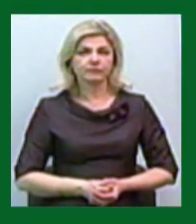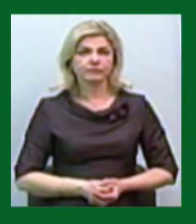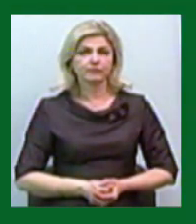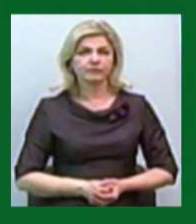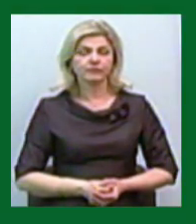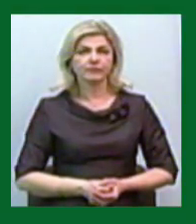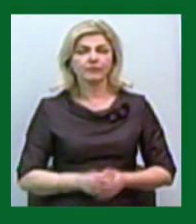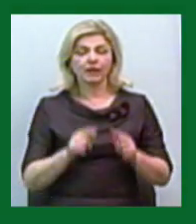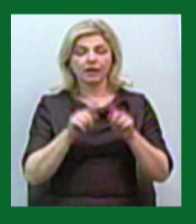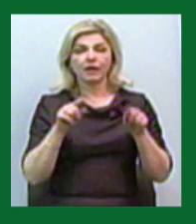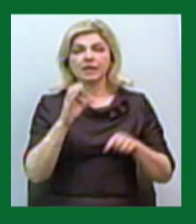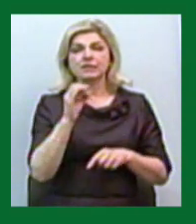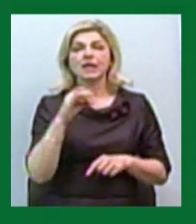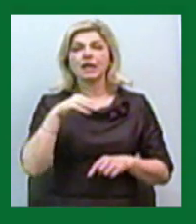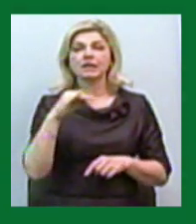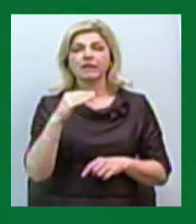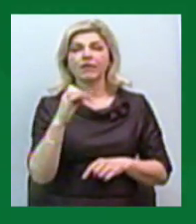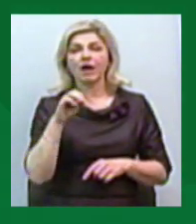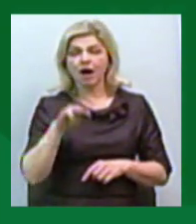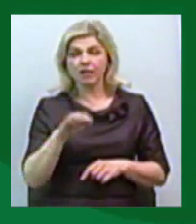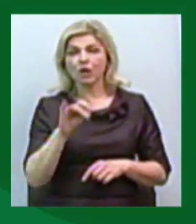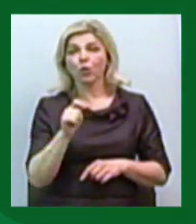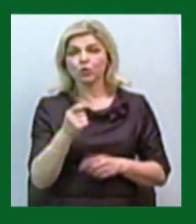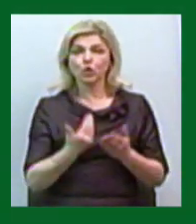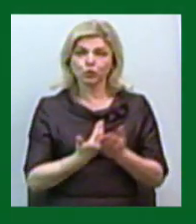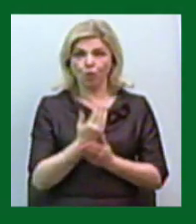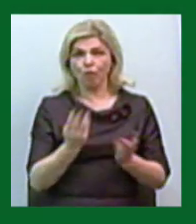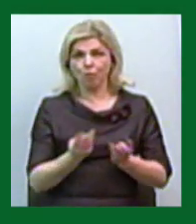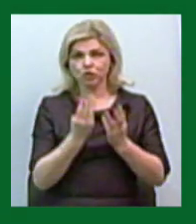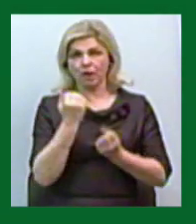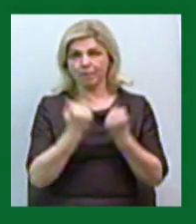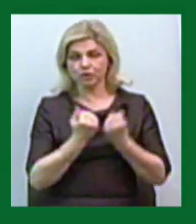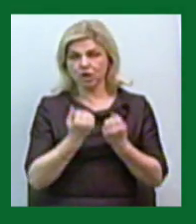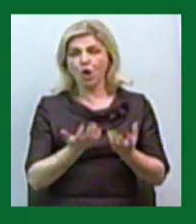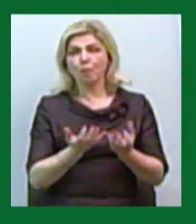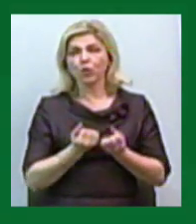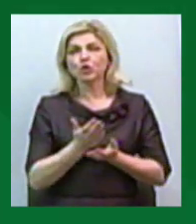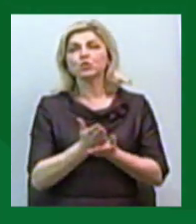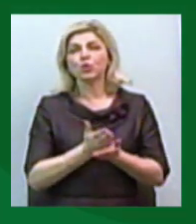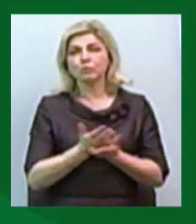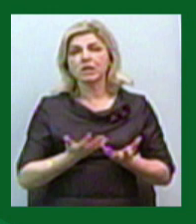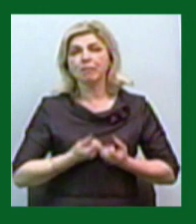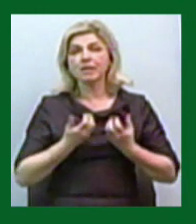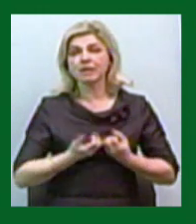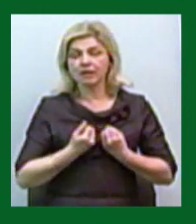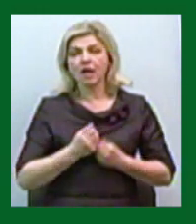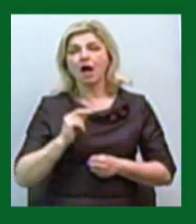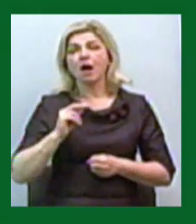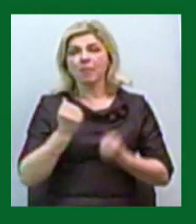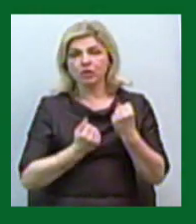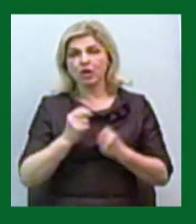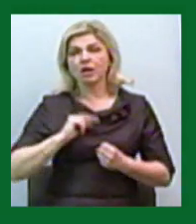Сертифікати та ключі від нових пожежних машин отримали сьогодні водії служби порятунку. Автомобілі працюватимуть у